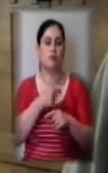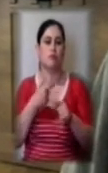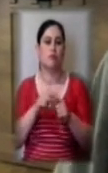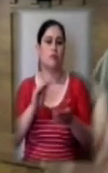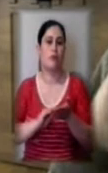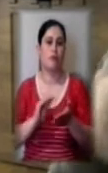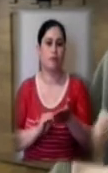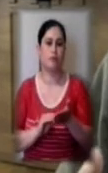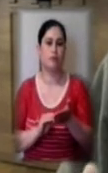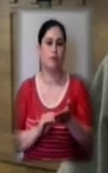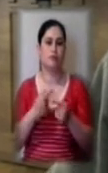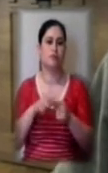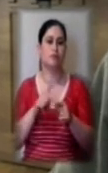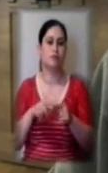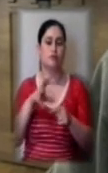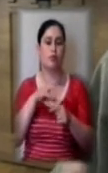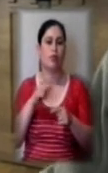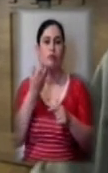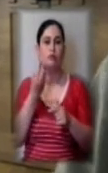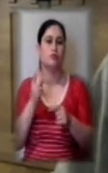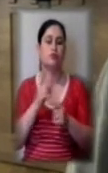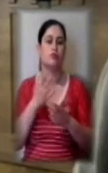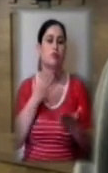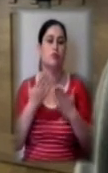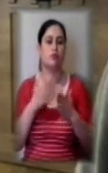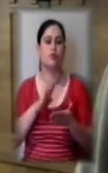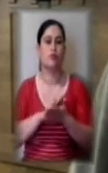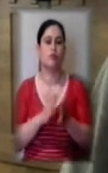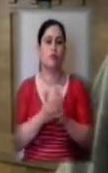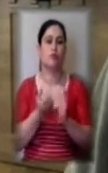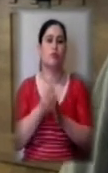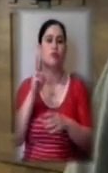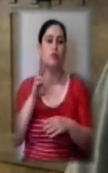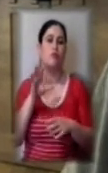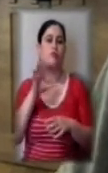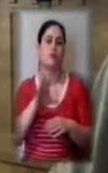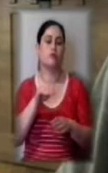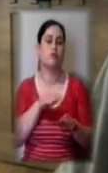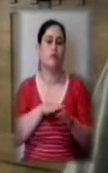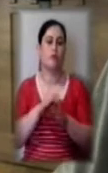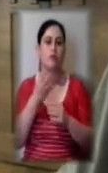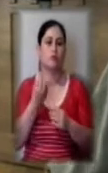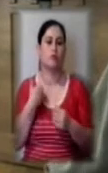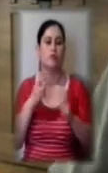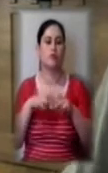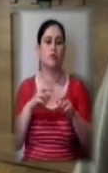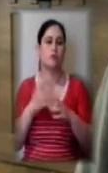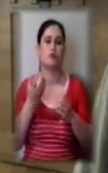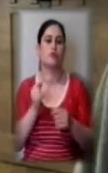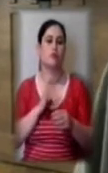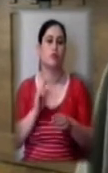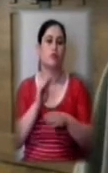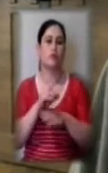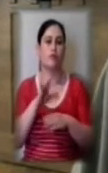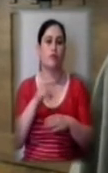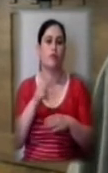Тому, що стосується вимог до тролейбусів, до автобусів виконуємо, тепер ми ще розглядаємо, можливо, якісь додаткові вимоги будуть саме для цих